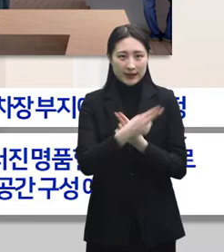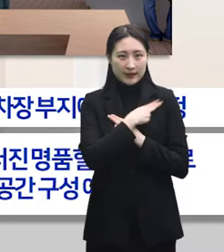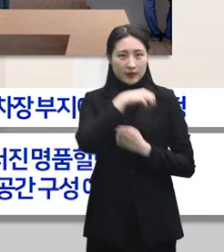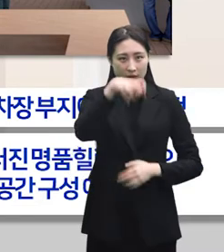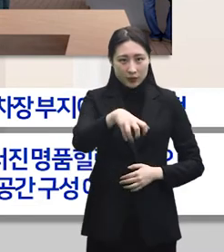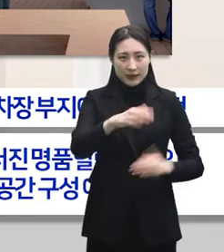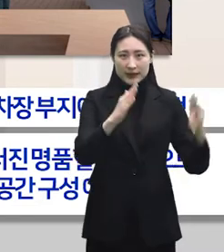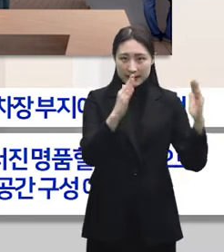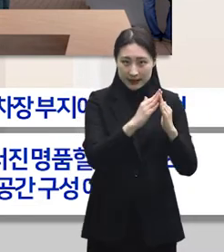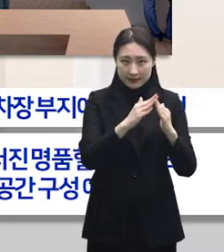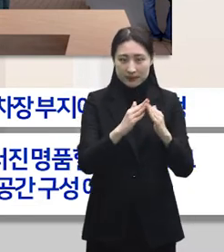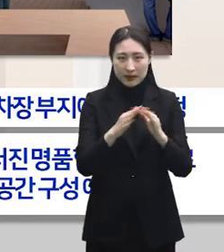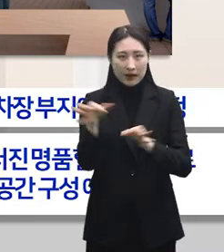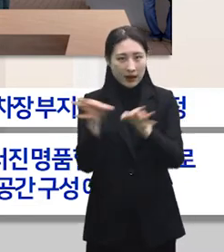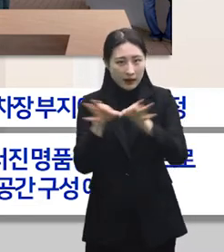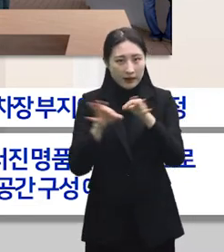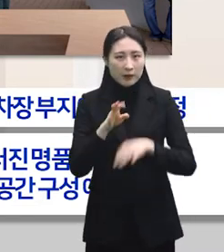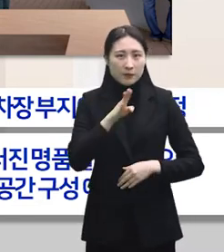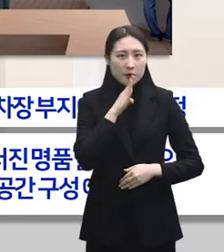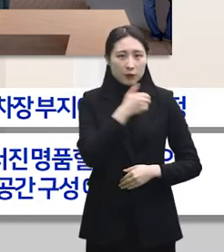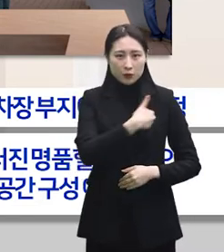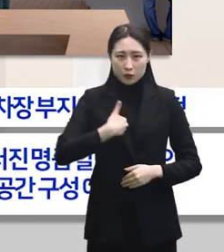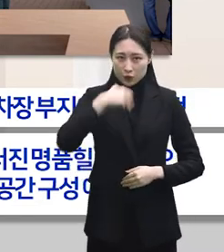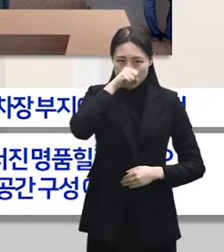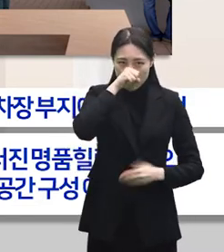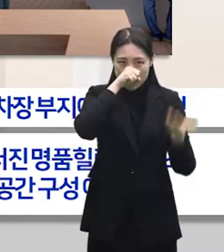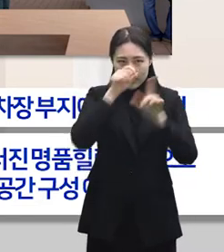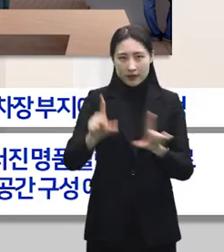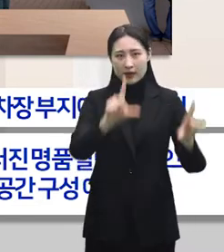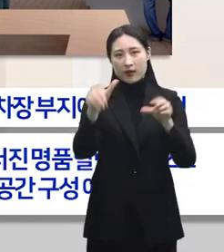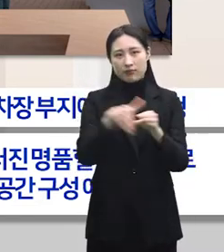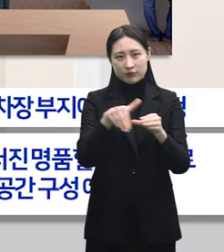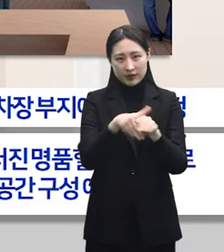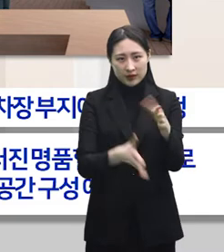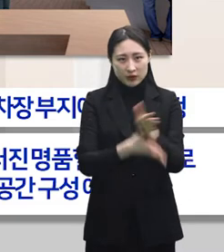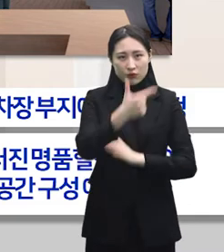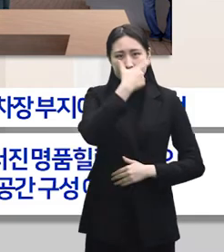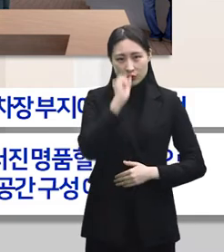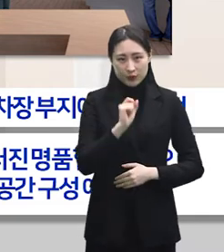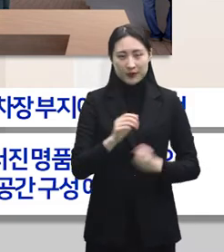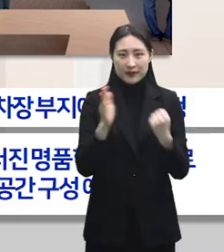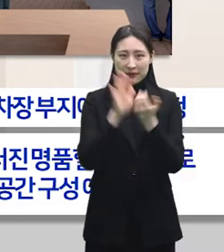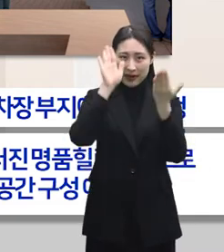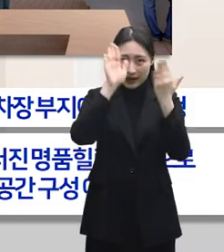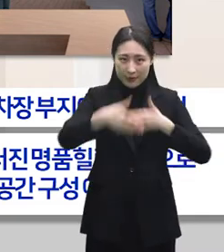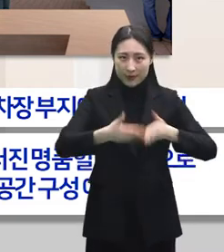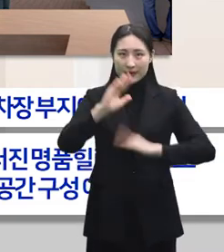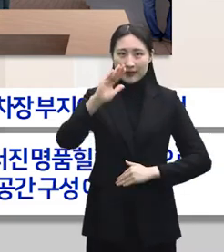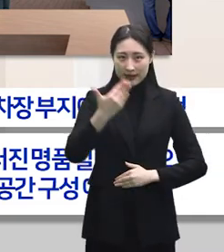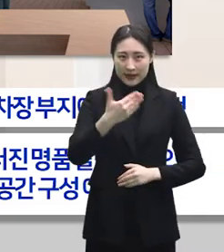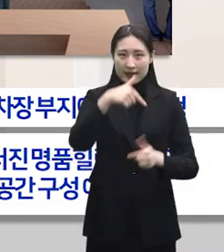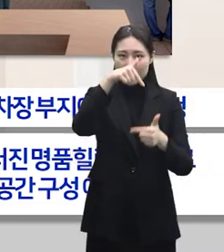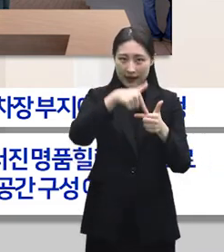인프라는 탄탄하지만 생활문화시설이 그동안 부족했습니다. 그래서 앞으로 완공될 강남 힐링센터는